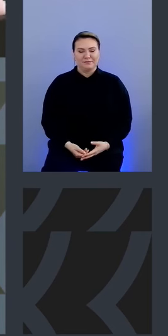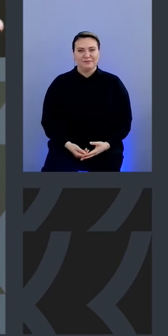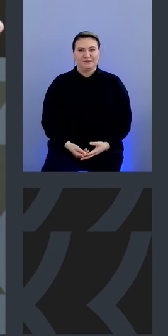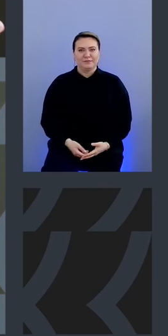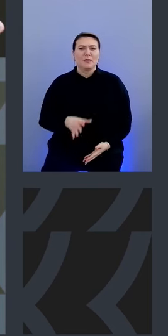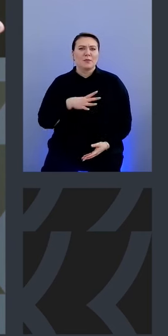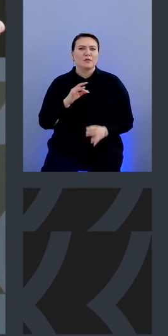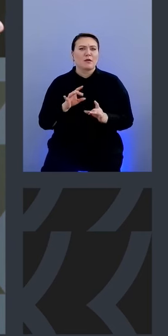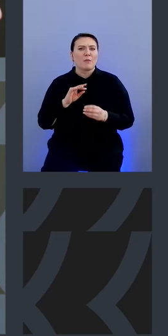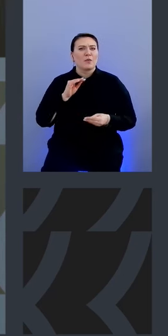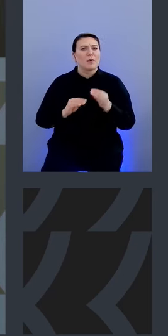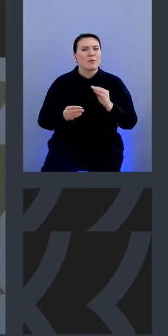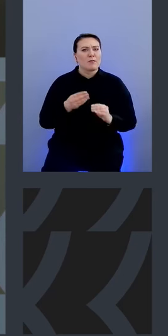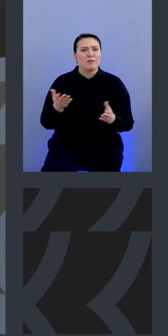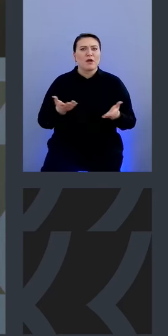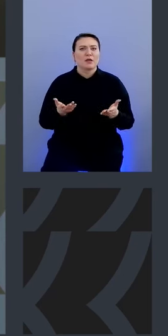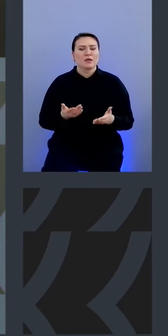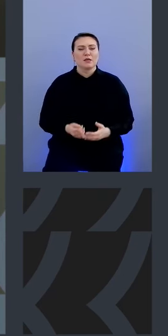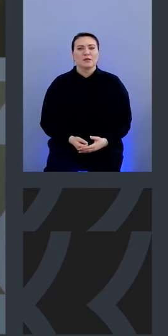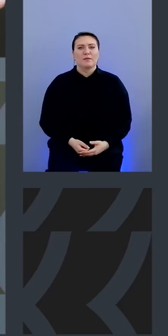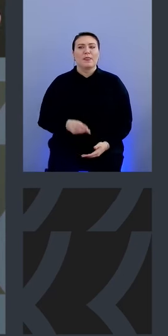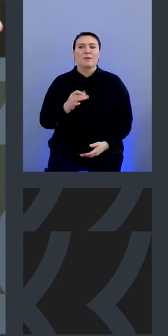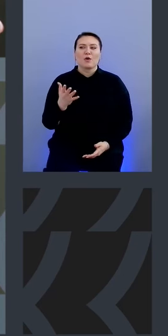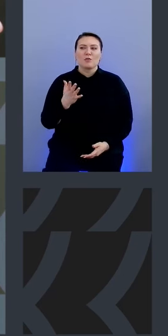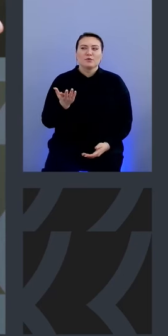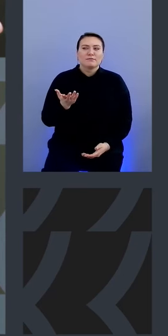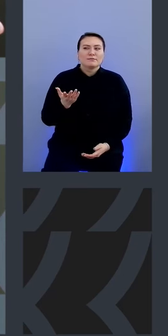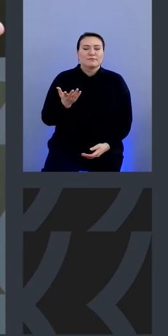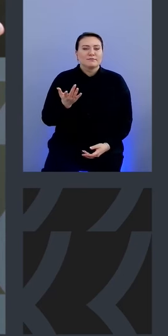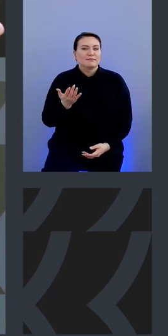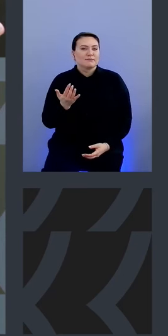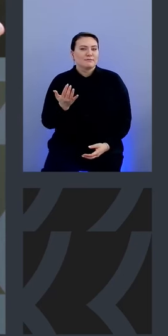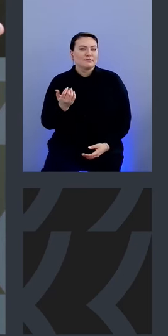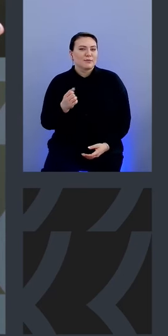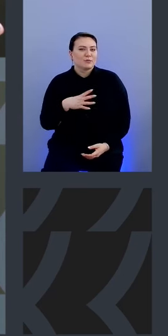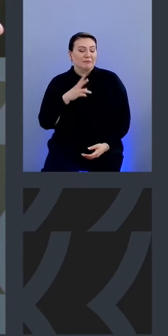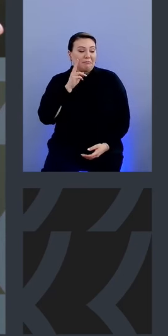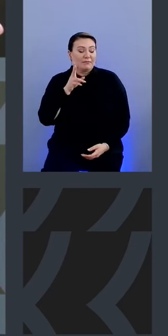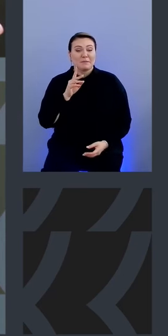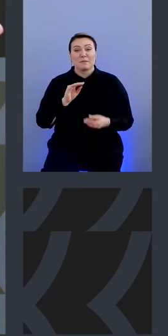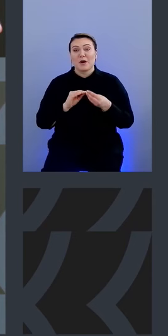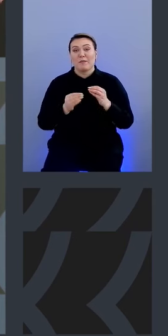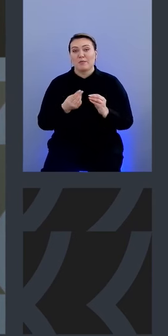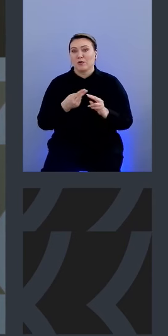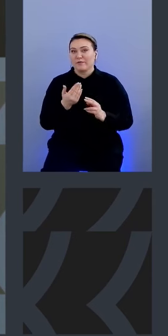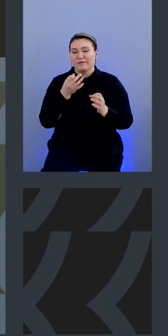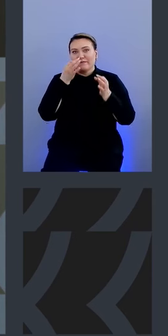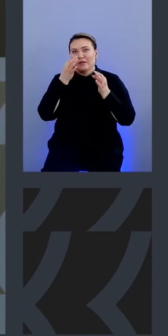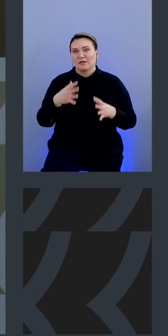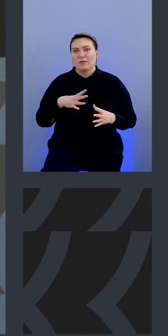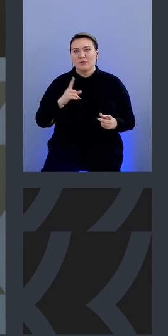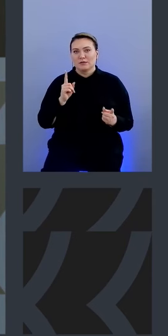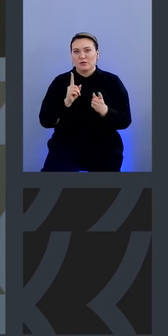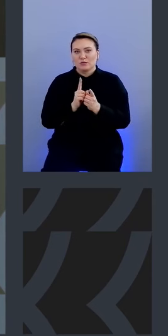рассказал про проблемы какие-то про какую-нибудь не знаю проблему с которой вы внезапно